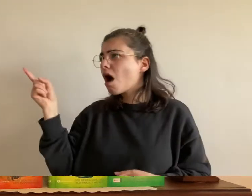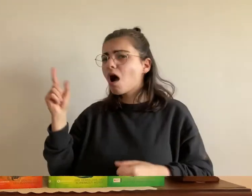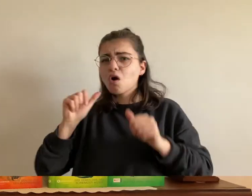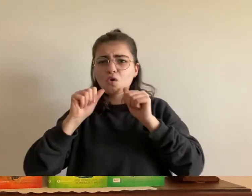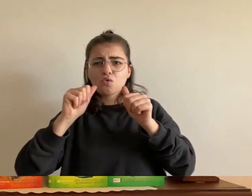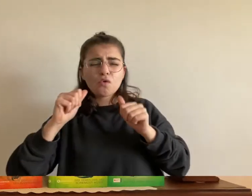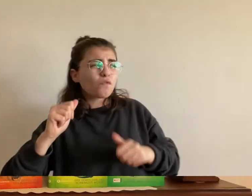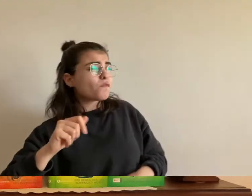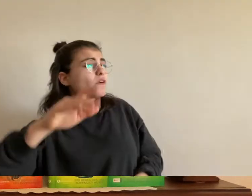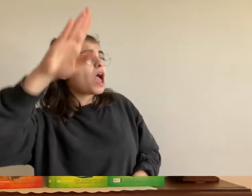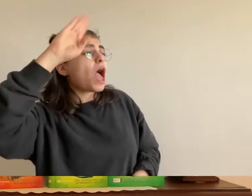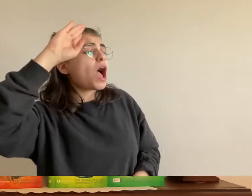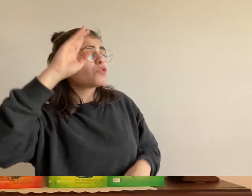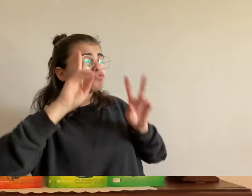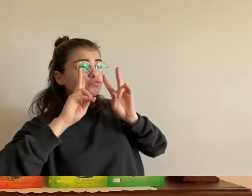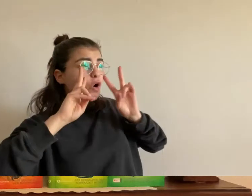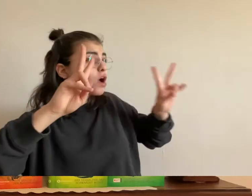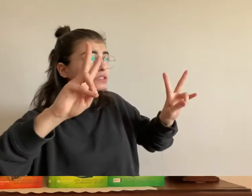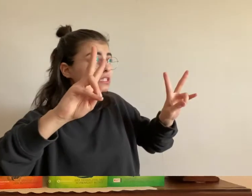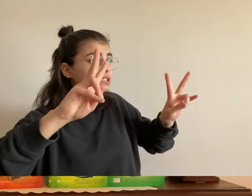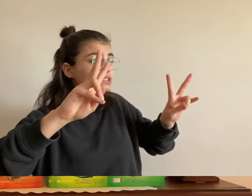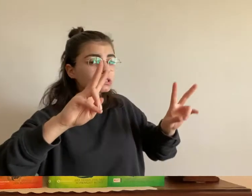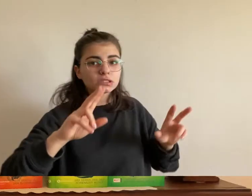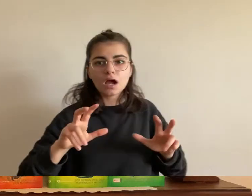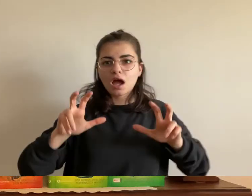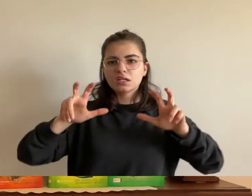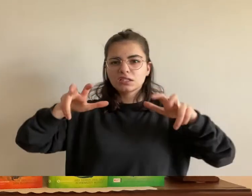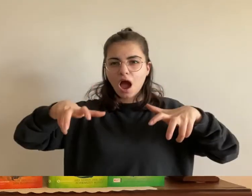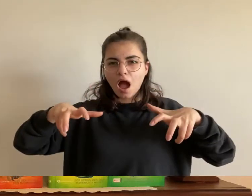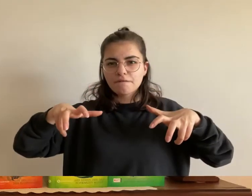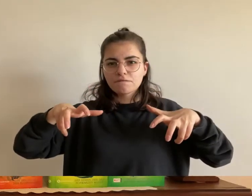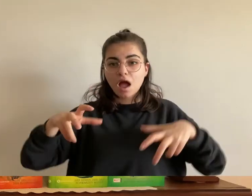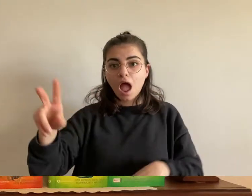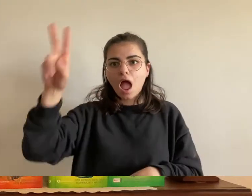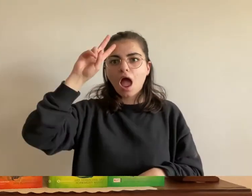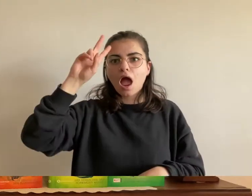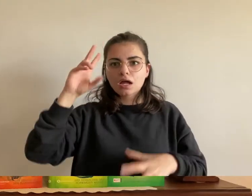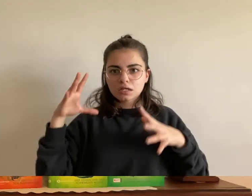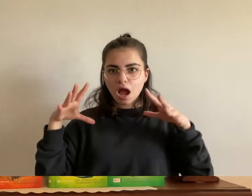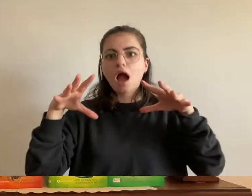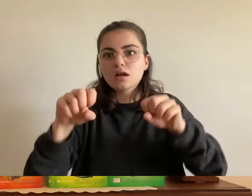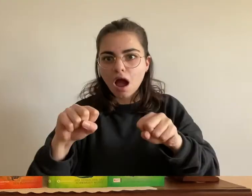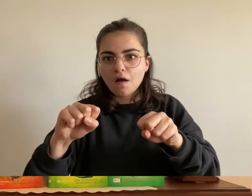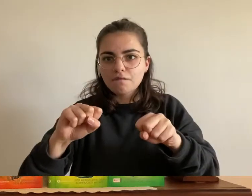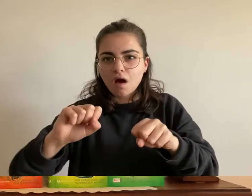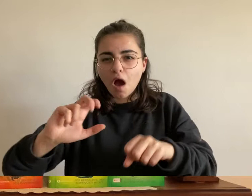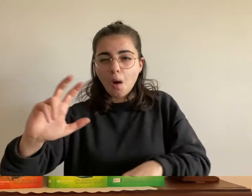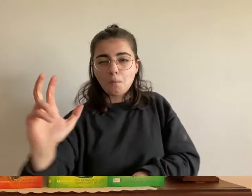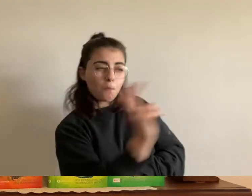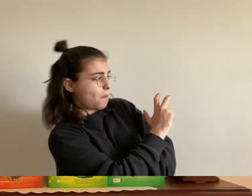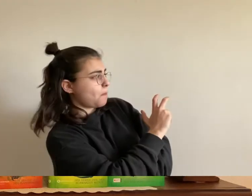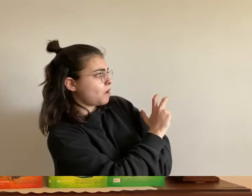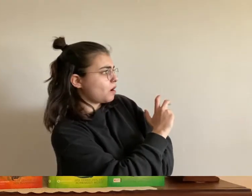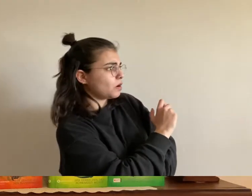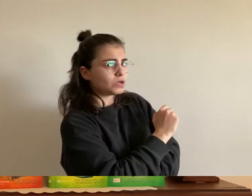prankenhieb des greifs vielleicht sollte ich lieber selbst besser aufpassen dachte er erschrocken er konzentrierte sich wieder